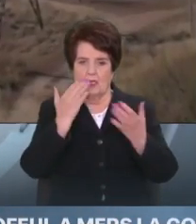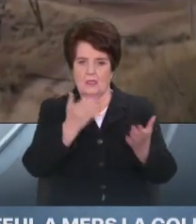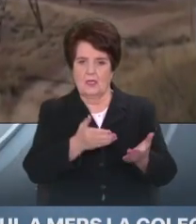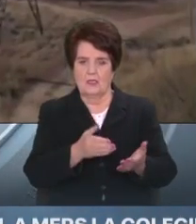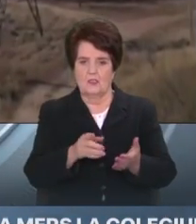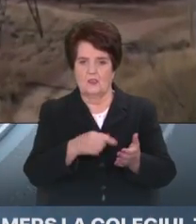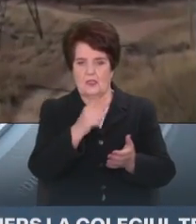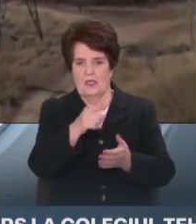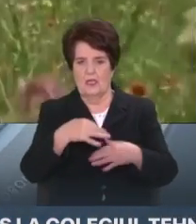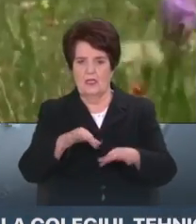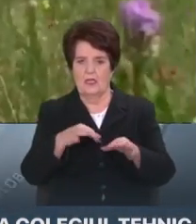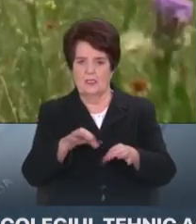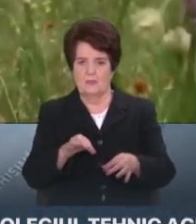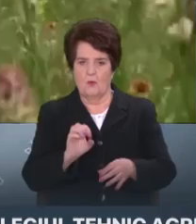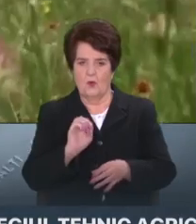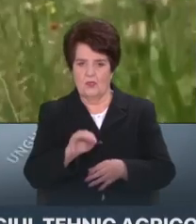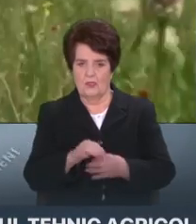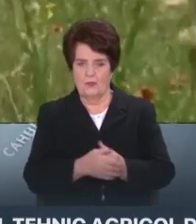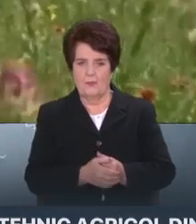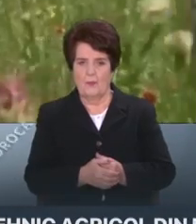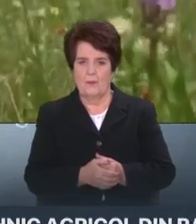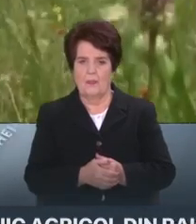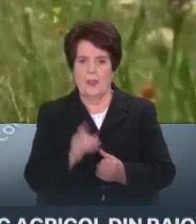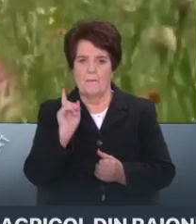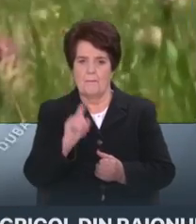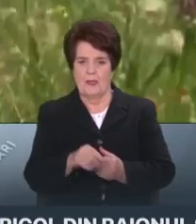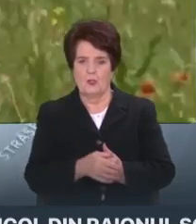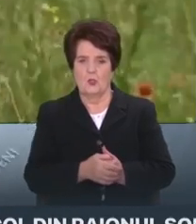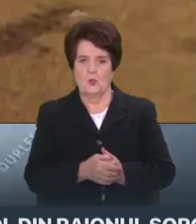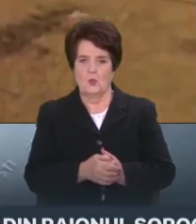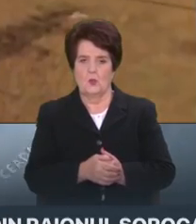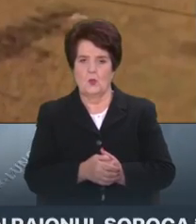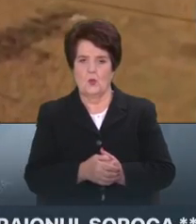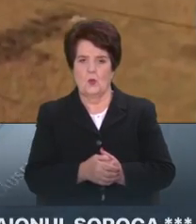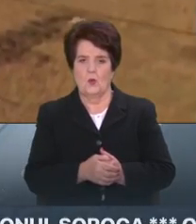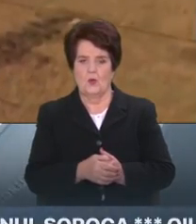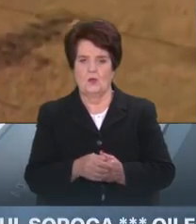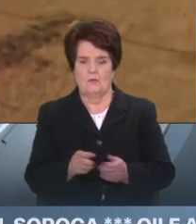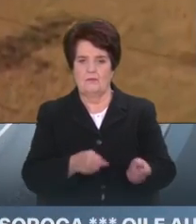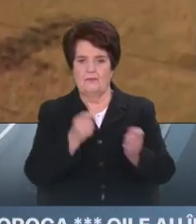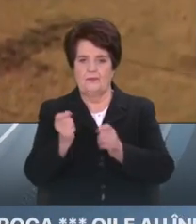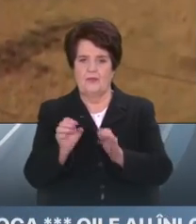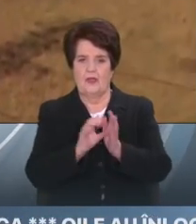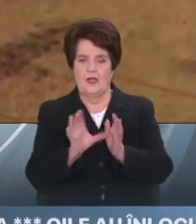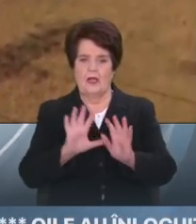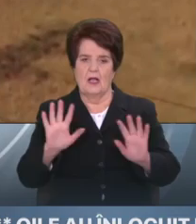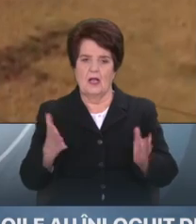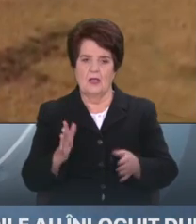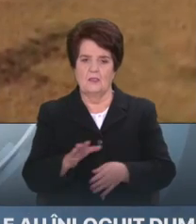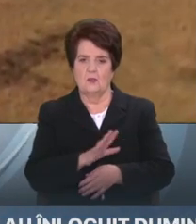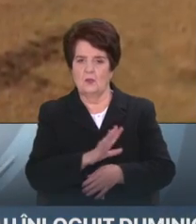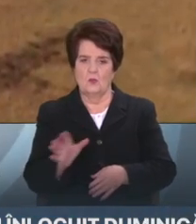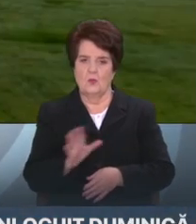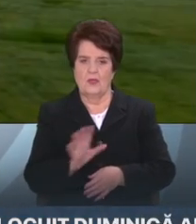operatorul de transport transelectrică din România pentru fornizarea acestei energiei. În cazul în care nu este